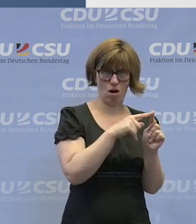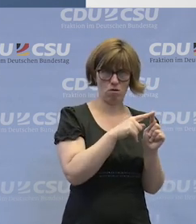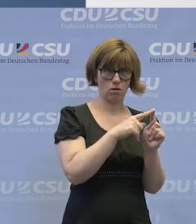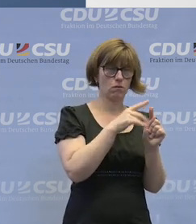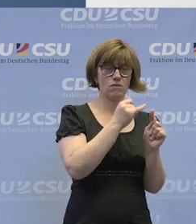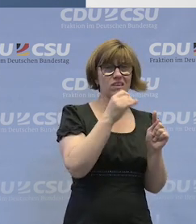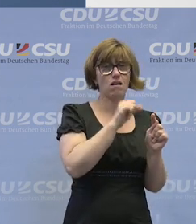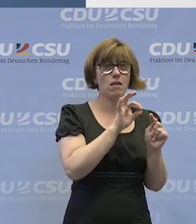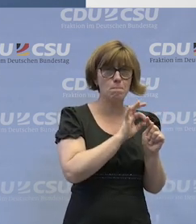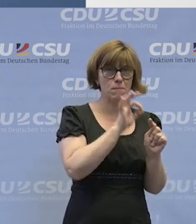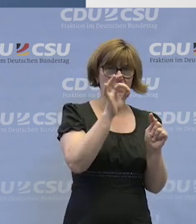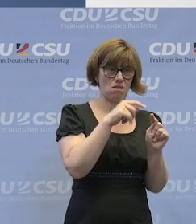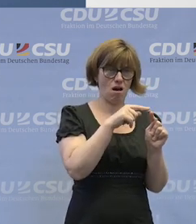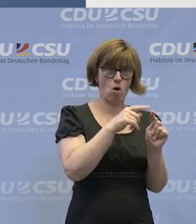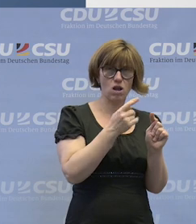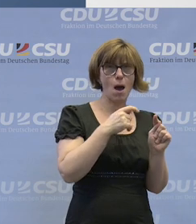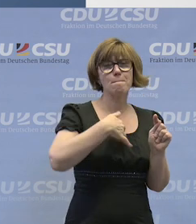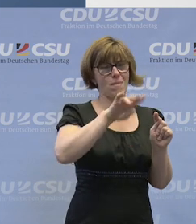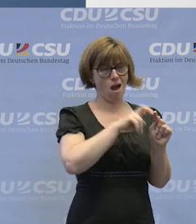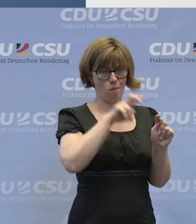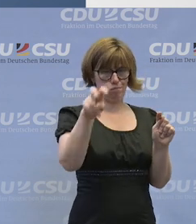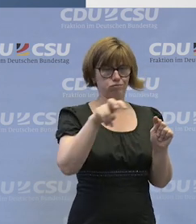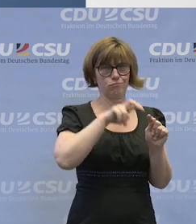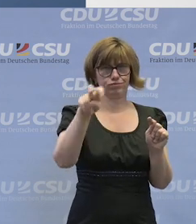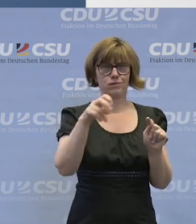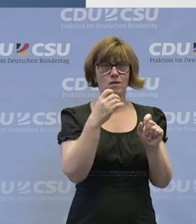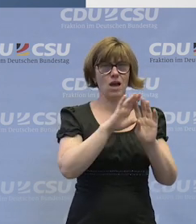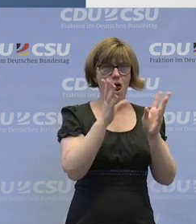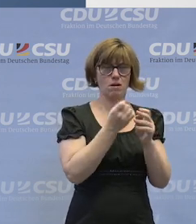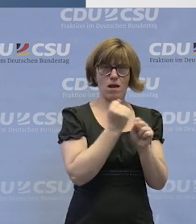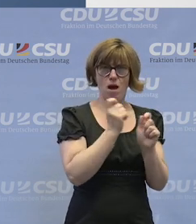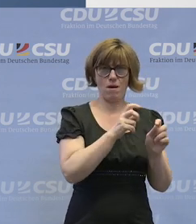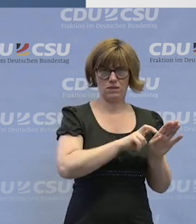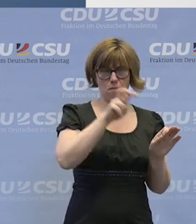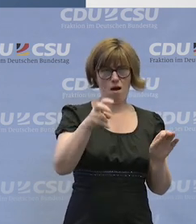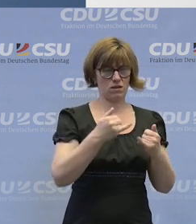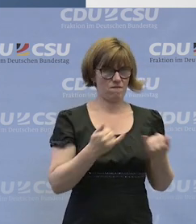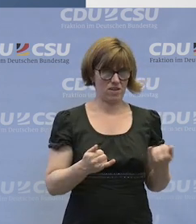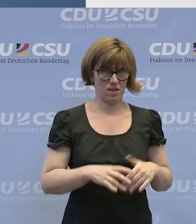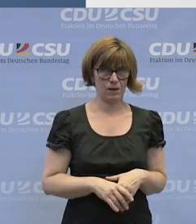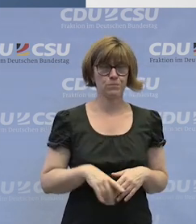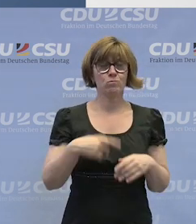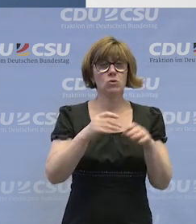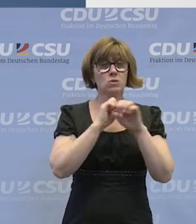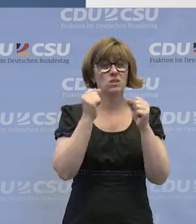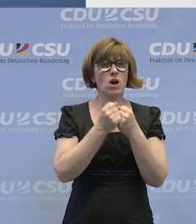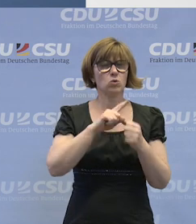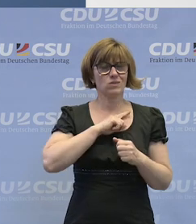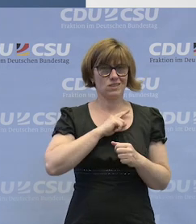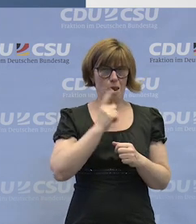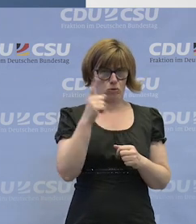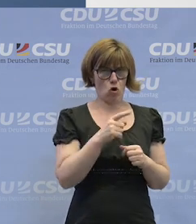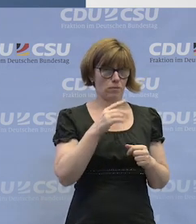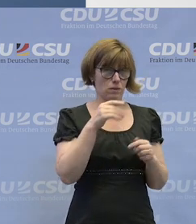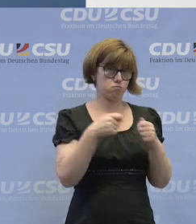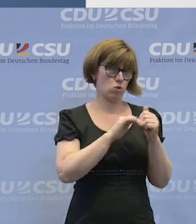besser oder häufiger in den allgemeinen Arbeitsmarkt zu integrieren. Und da komme ich in diesem Fall aus einem gesegneten